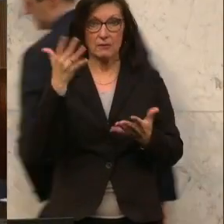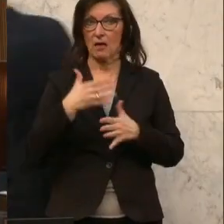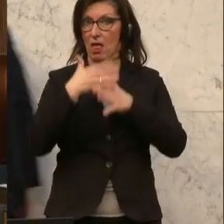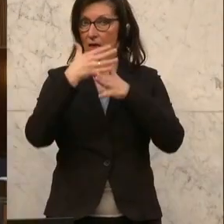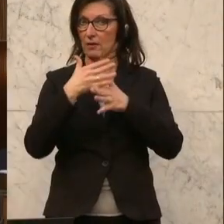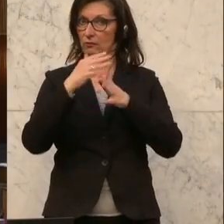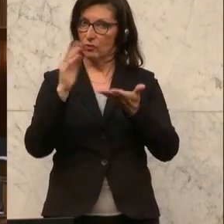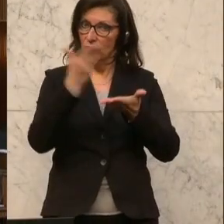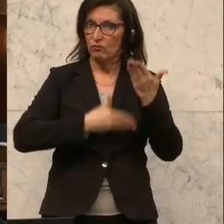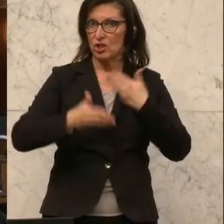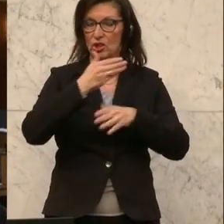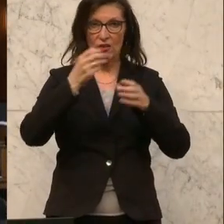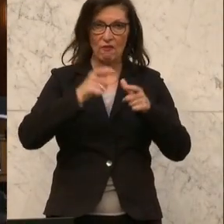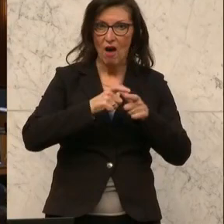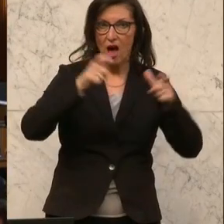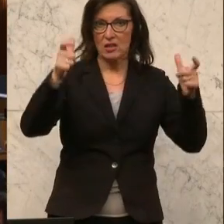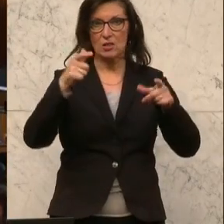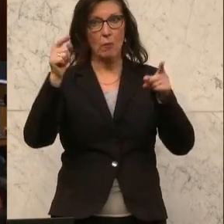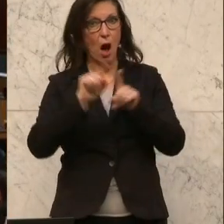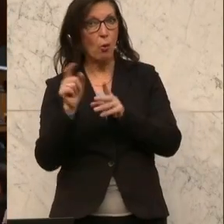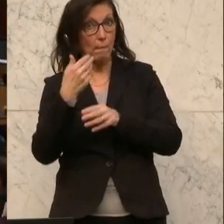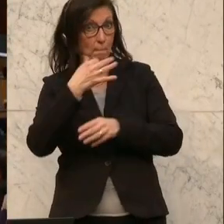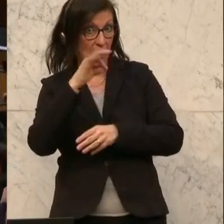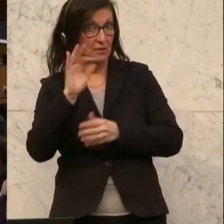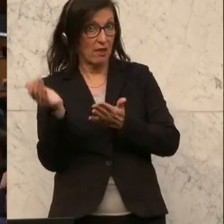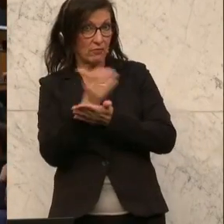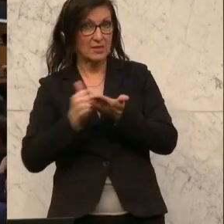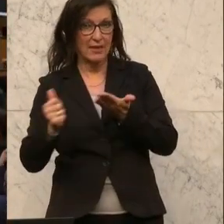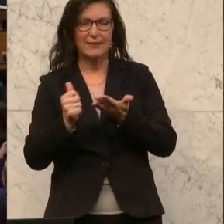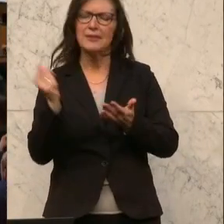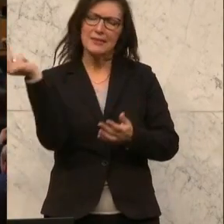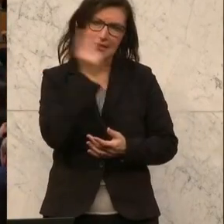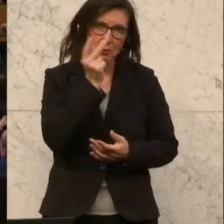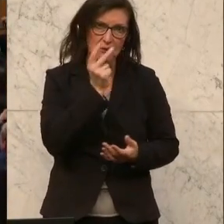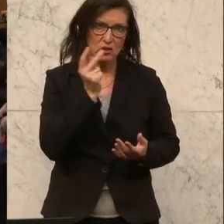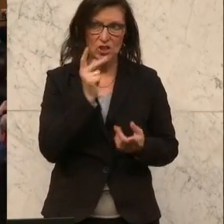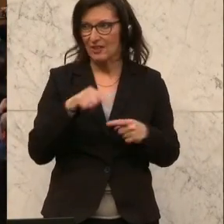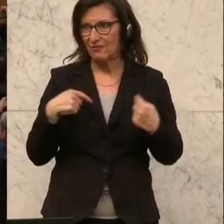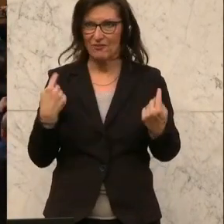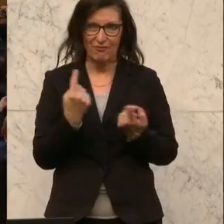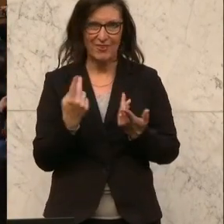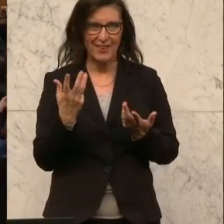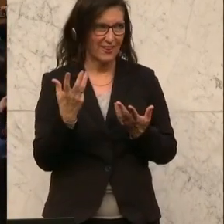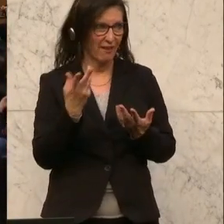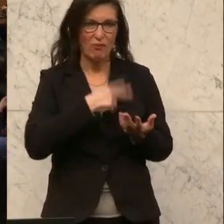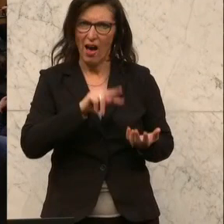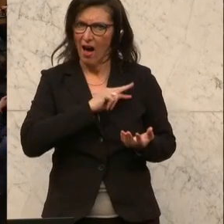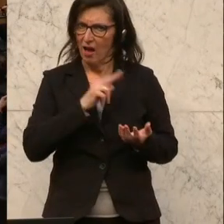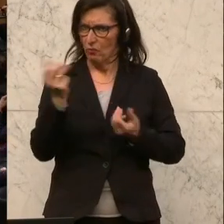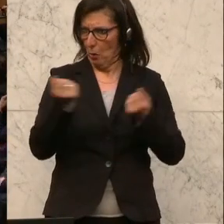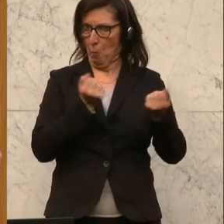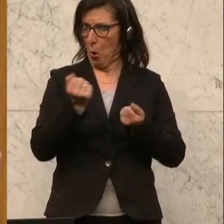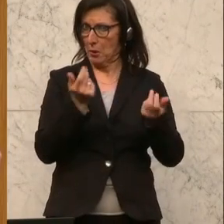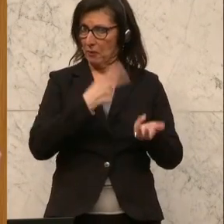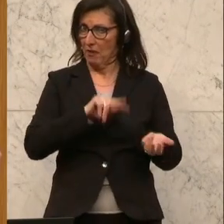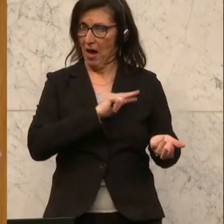insbesondere auch durch Effizienzsteigerungen beiträgt. Selbstverständlich müssen wir aber als politische Verantwortungsträger